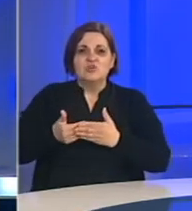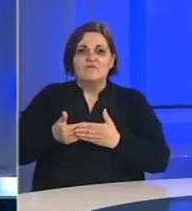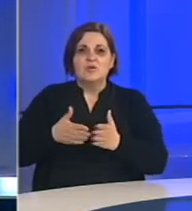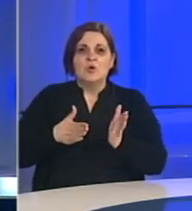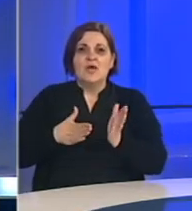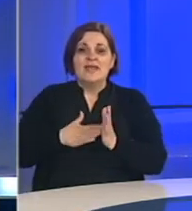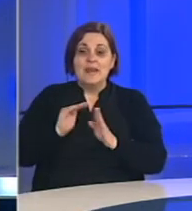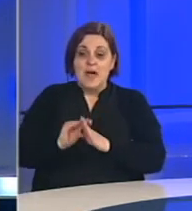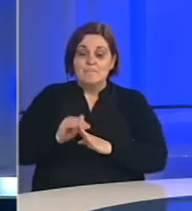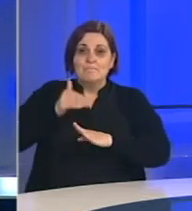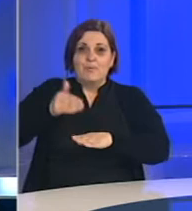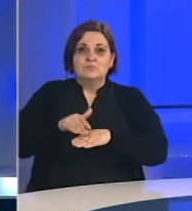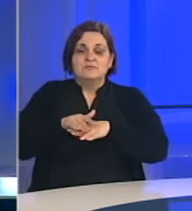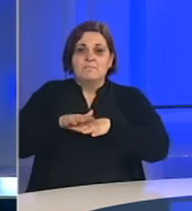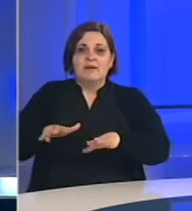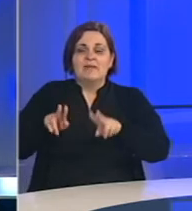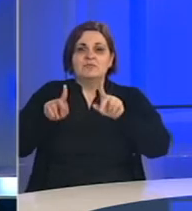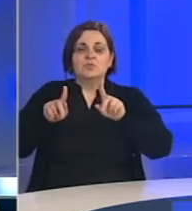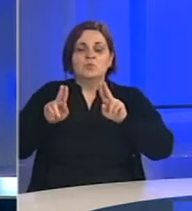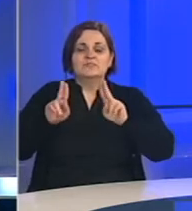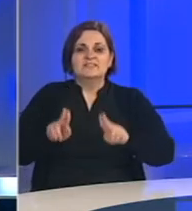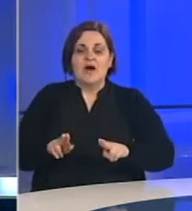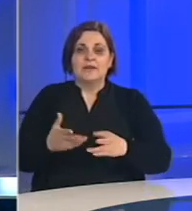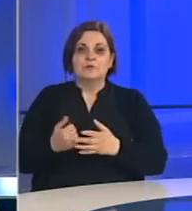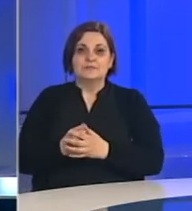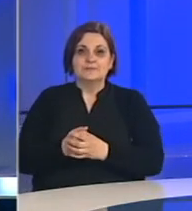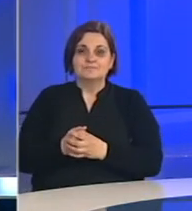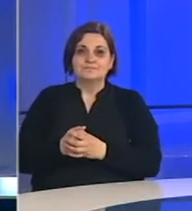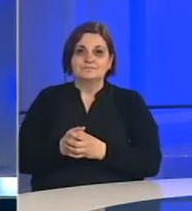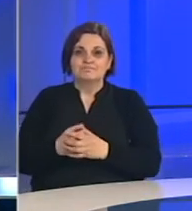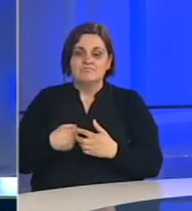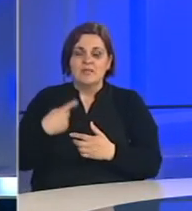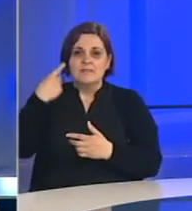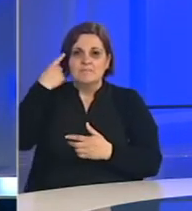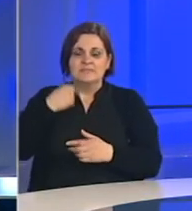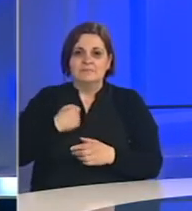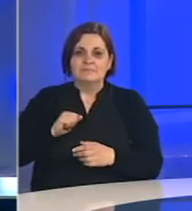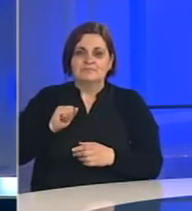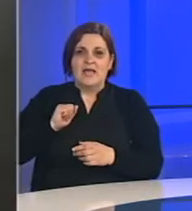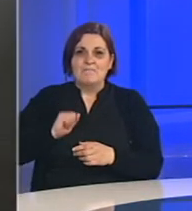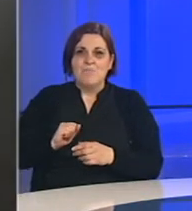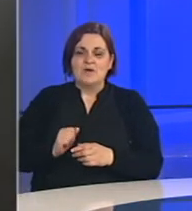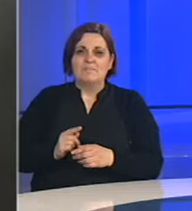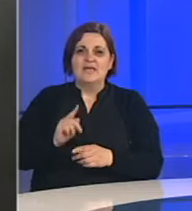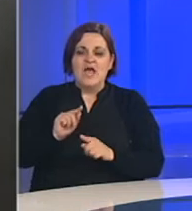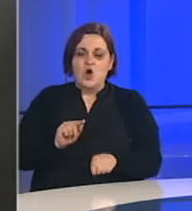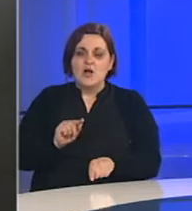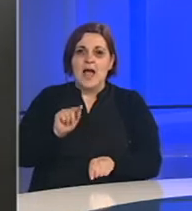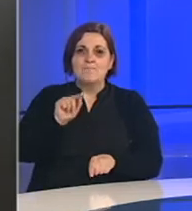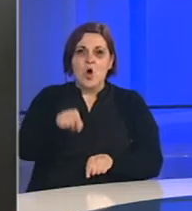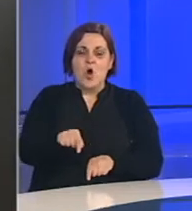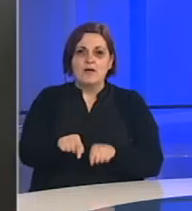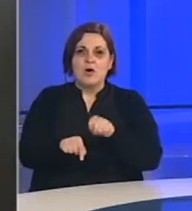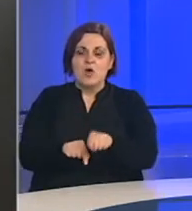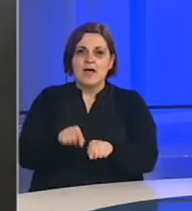postpandemijsku realnost? Mislim da moramo ići korak po korak.